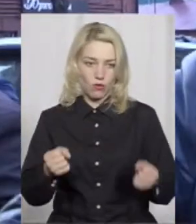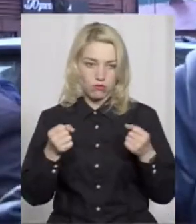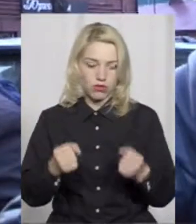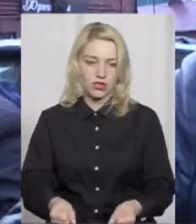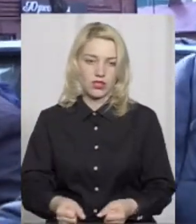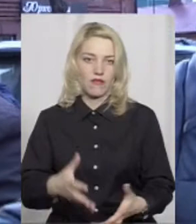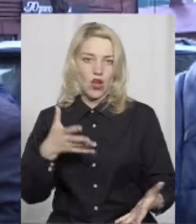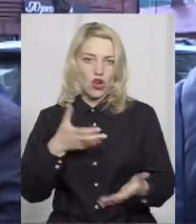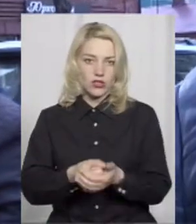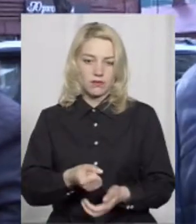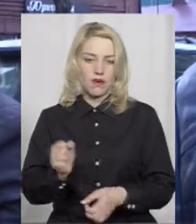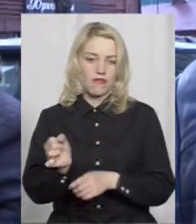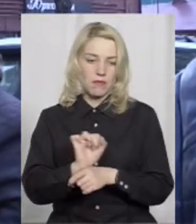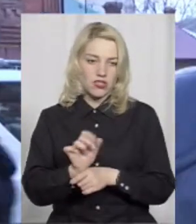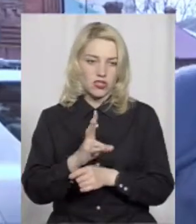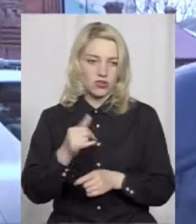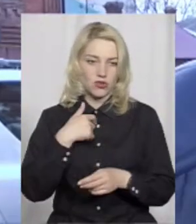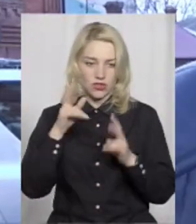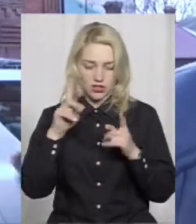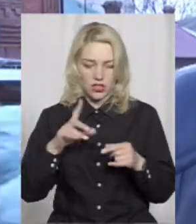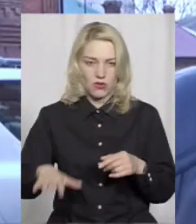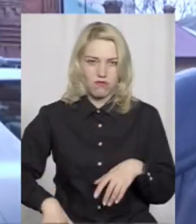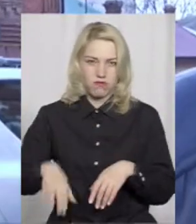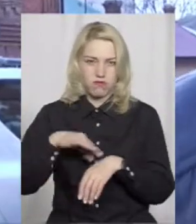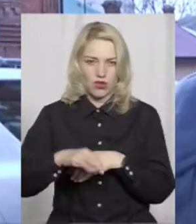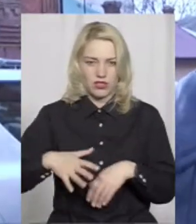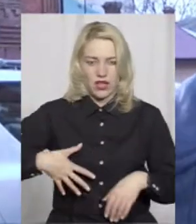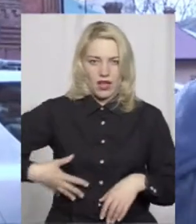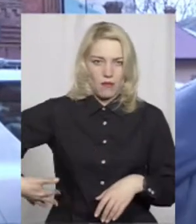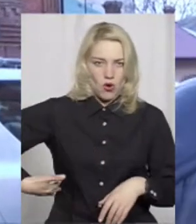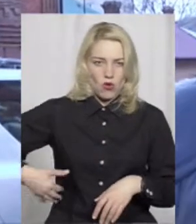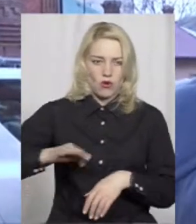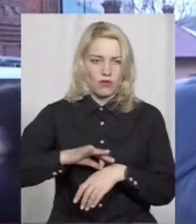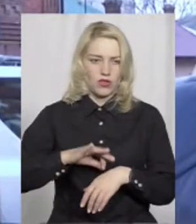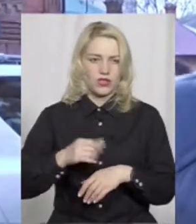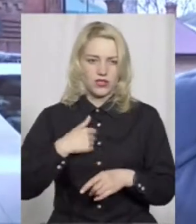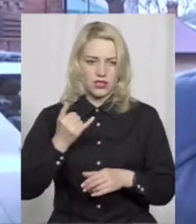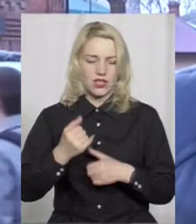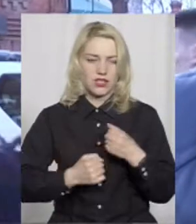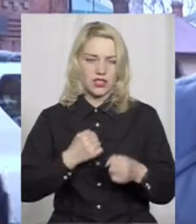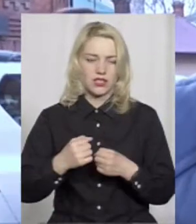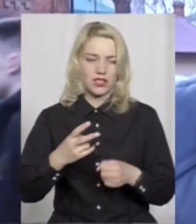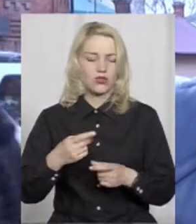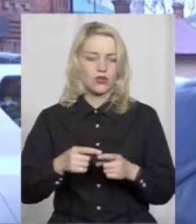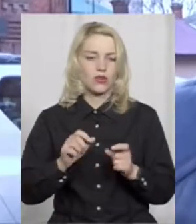машину, не знаю, що зі мною є ще. Булить, от ребро болить, і зараз їду на огляд. Можливо,